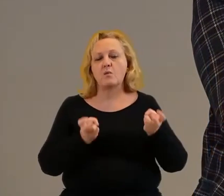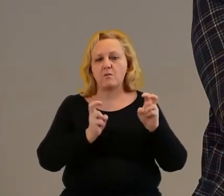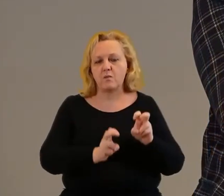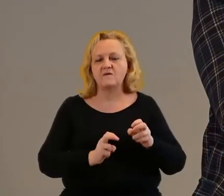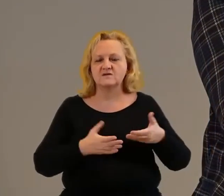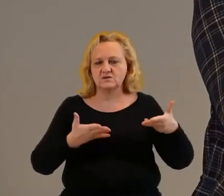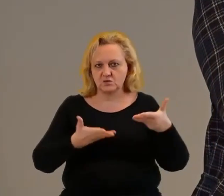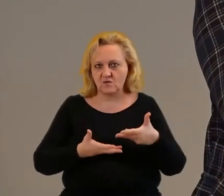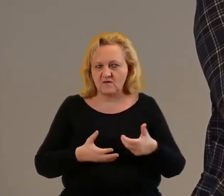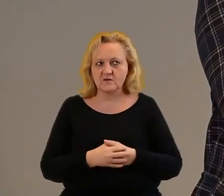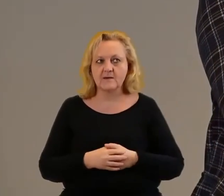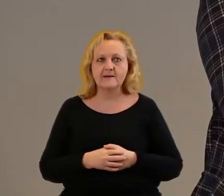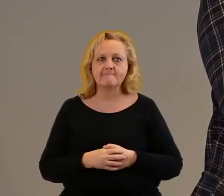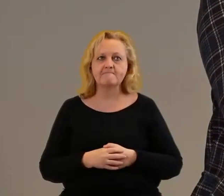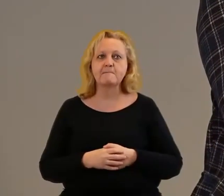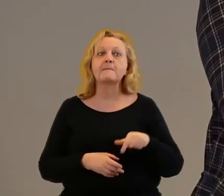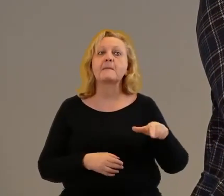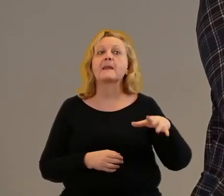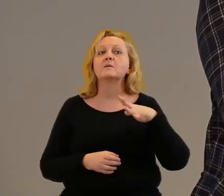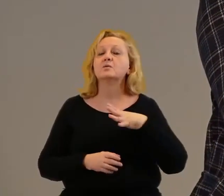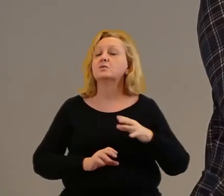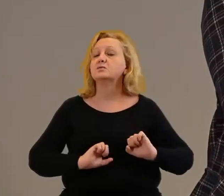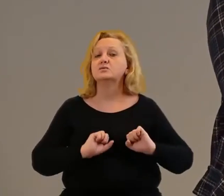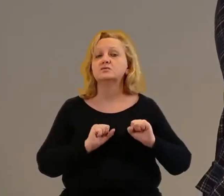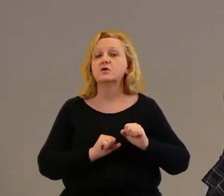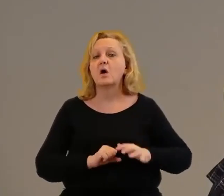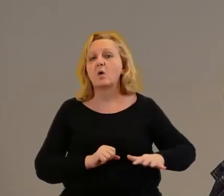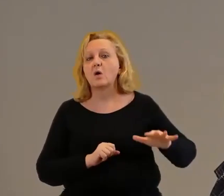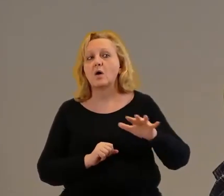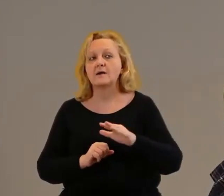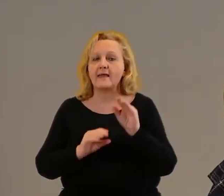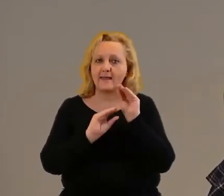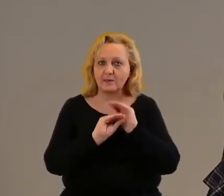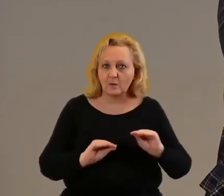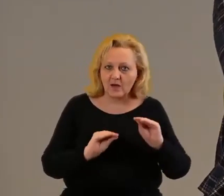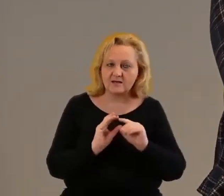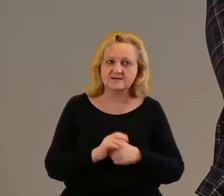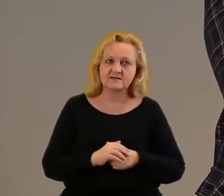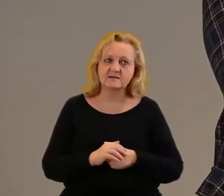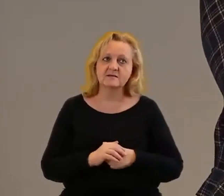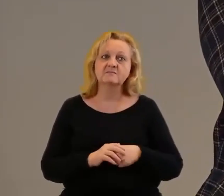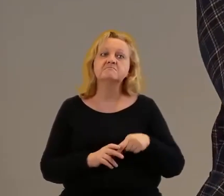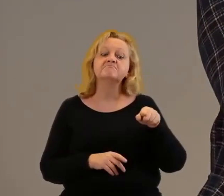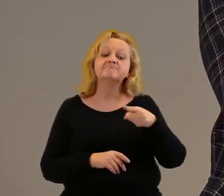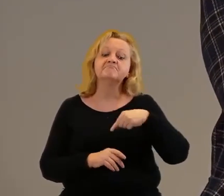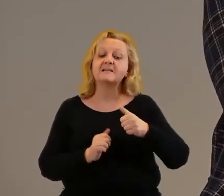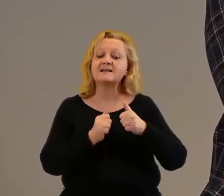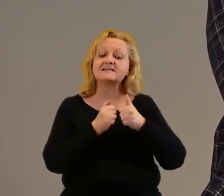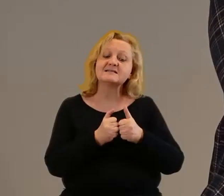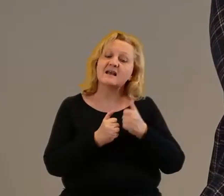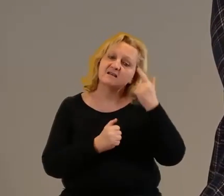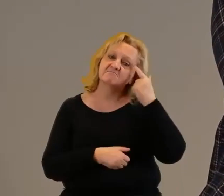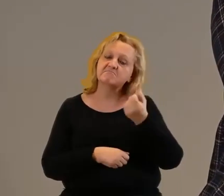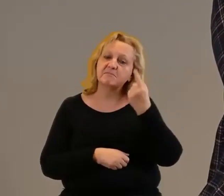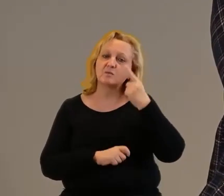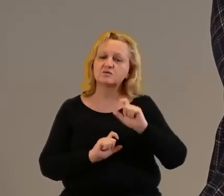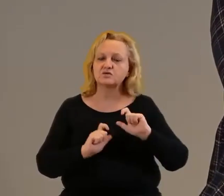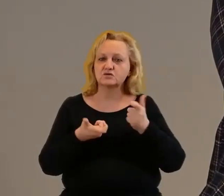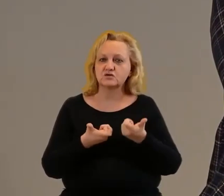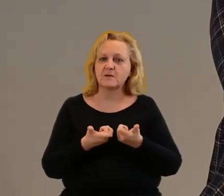stowarzyszenie. Mieliśmy działać w obszarze edukacji. Naszą misją, tak sobie wymyśliliśmy,